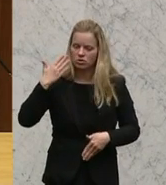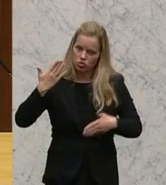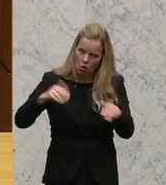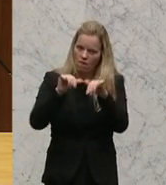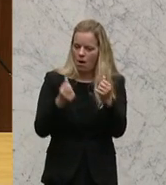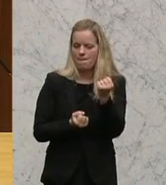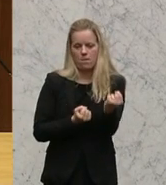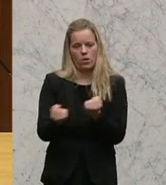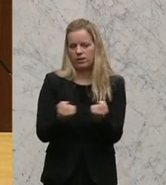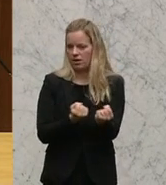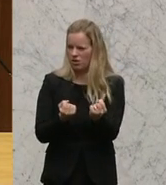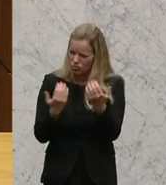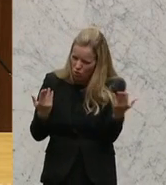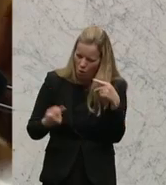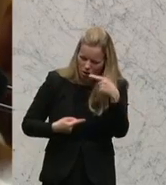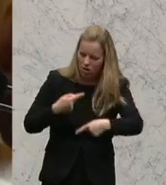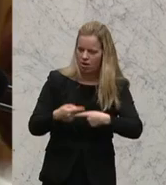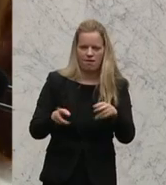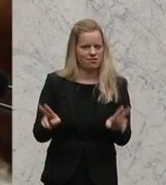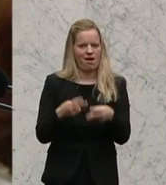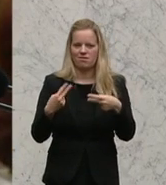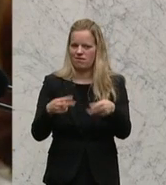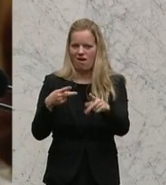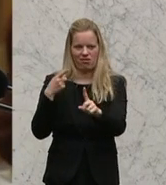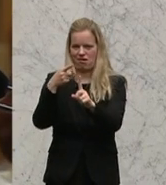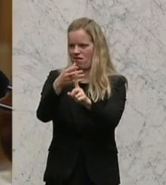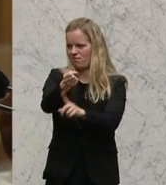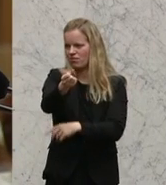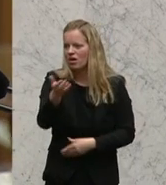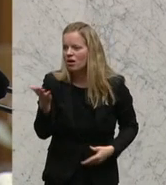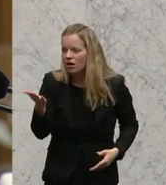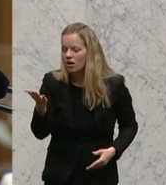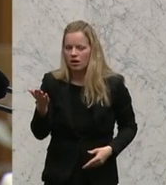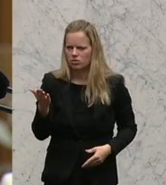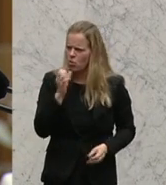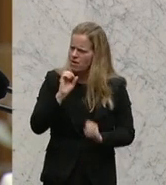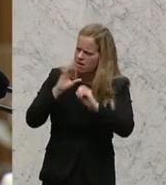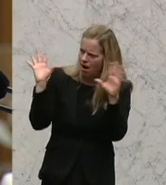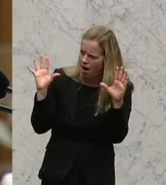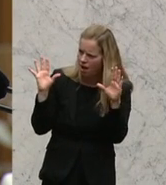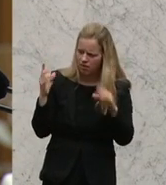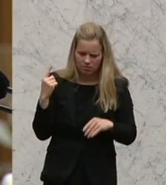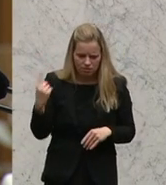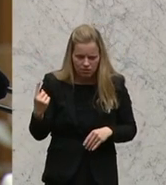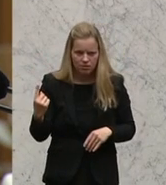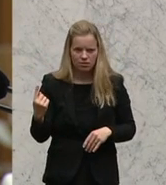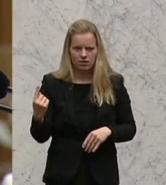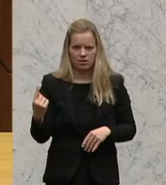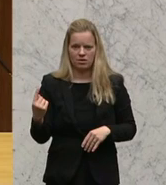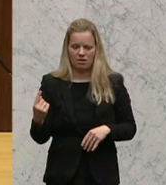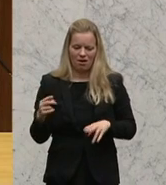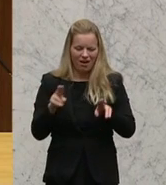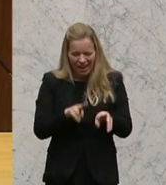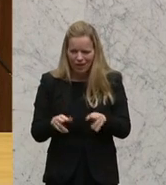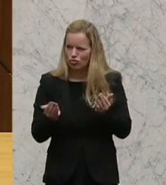Weise weiterkommen werden. Es ist Ihnen offensichtlich immer noch nicht klar, dass Sie hier in einer unglaublichen Art und Weise das uneingeschränkte